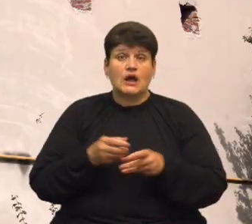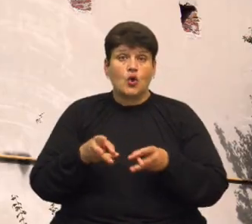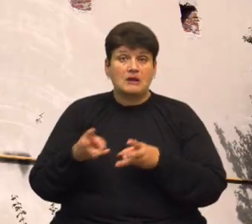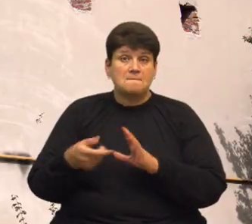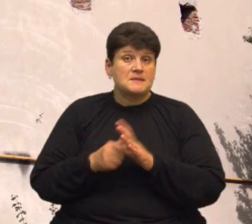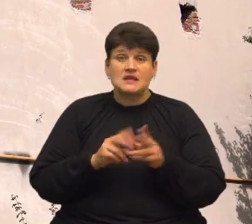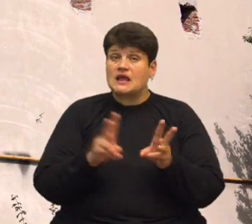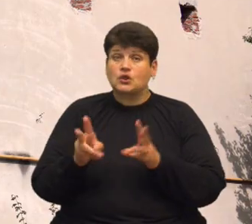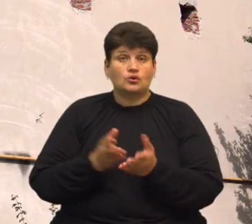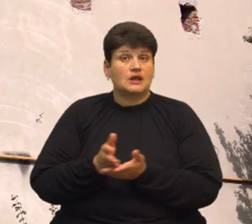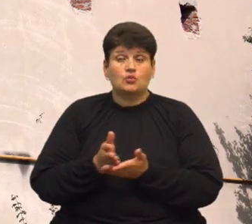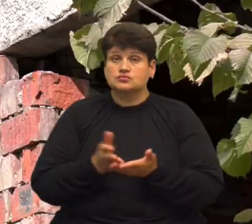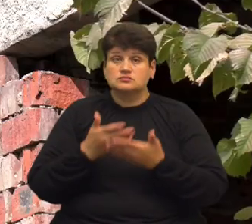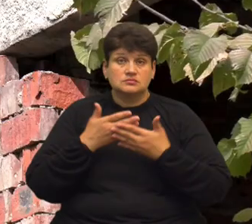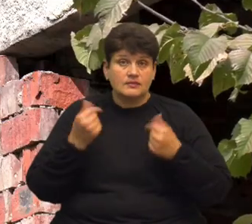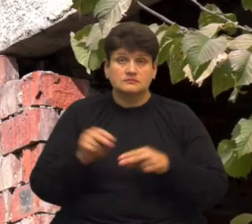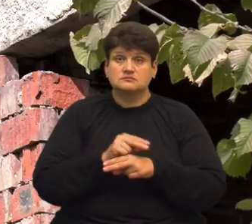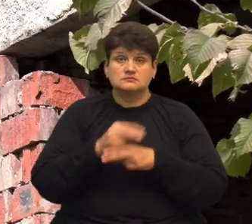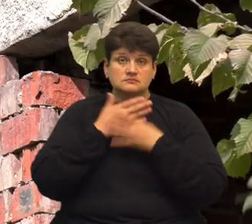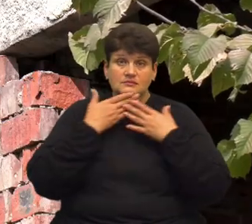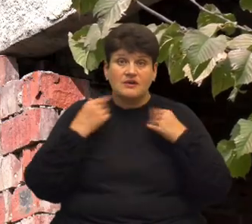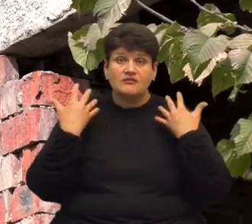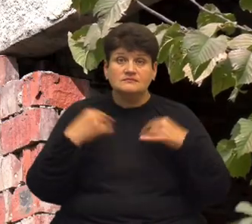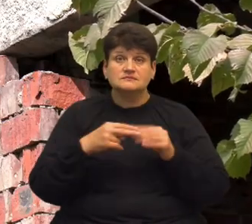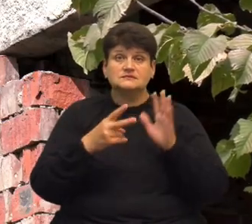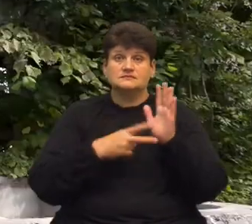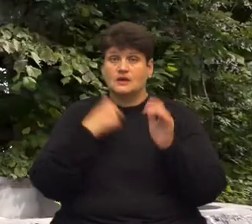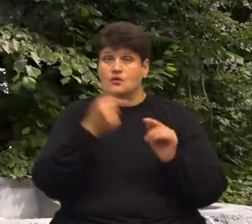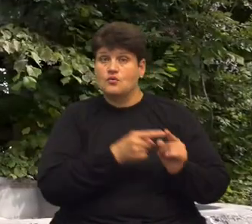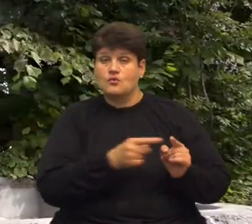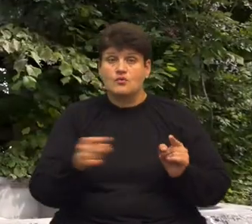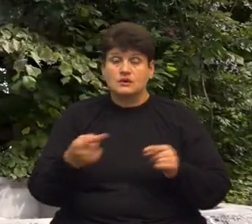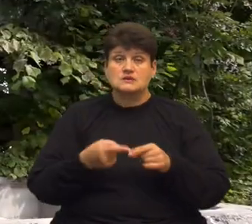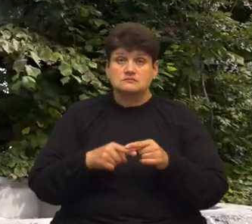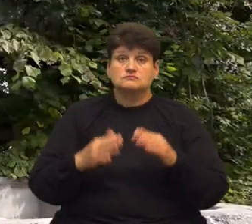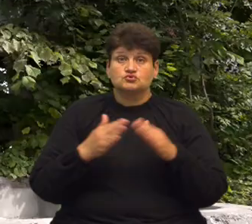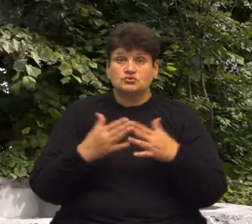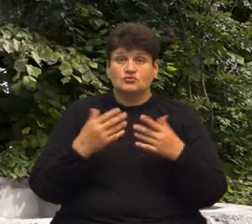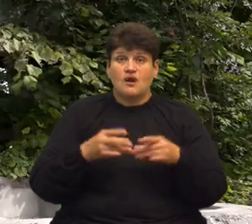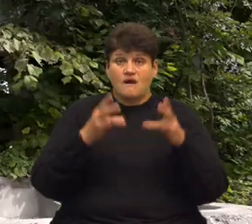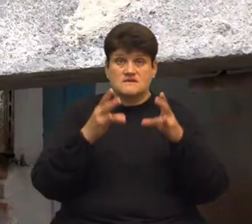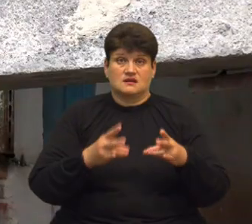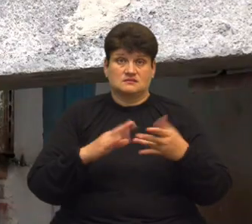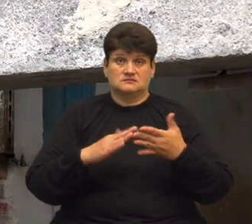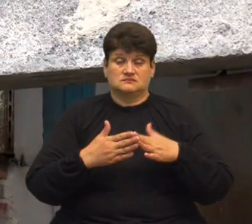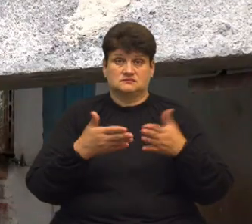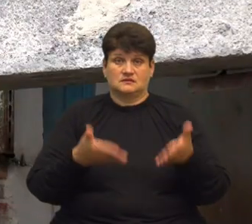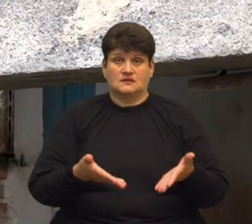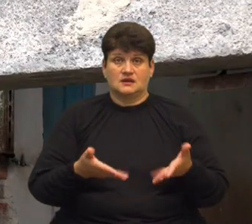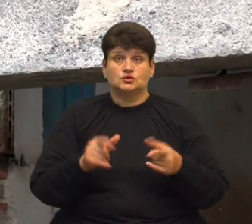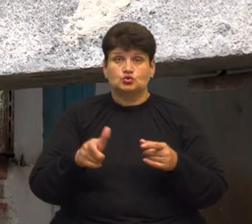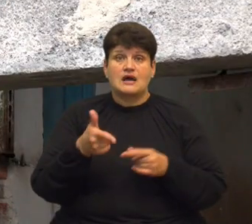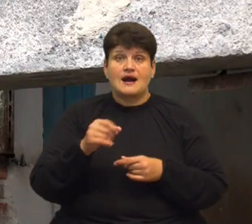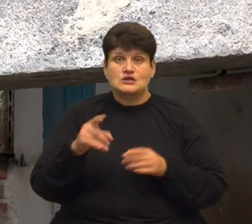ніхто не обслуговує та не ремонтує 17 років. Через це будівля в аварійному стані. Тут проходить газова труба,